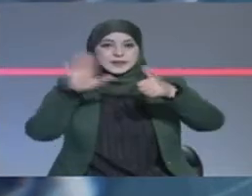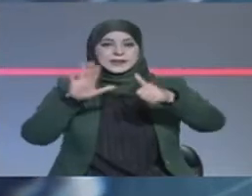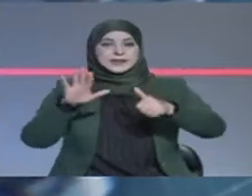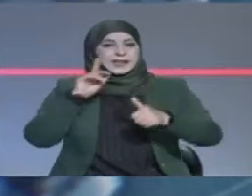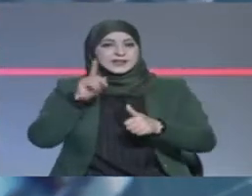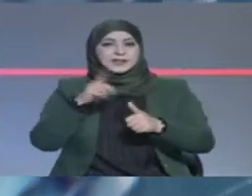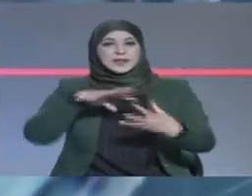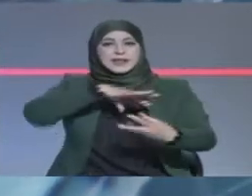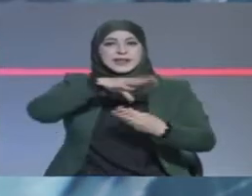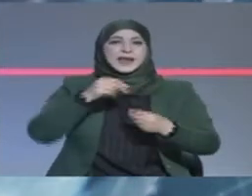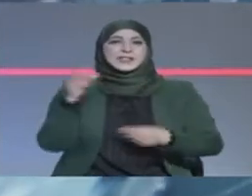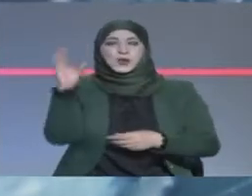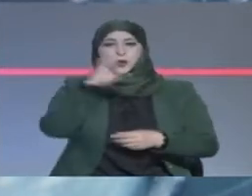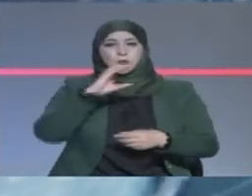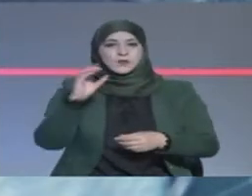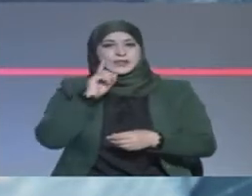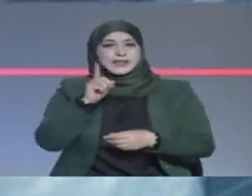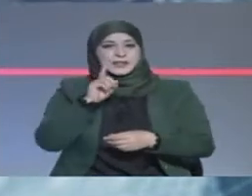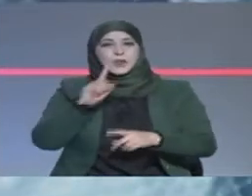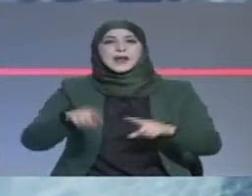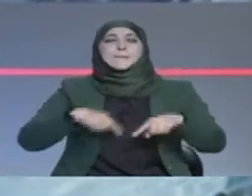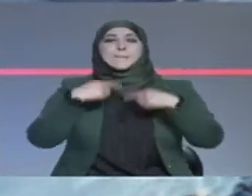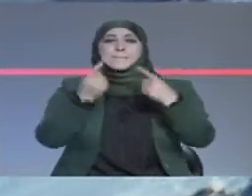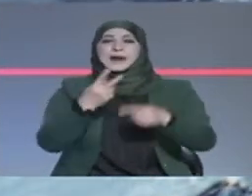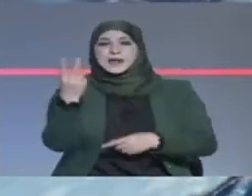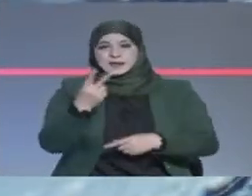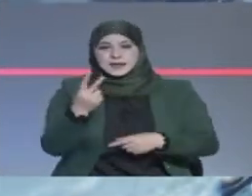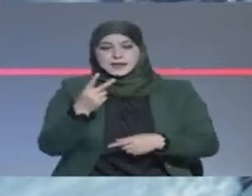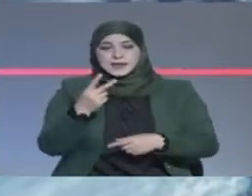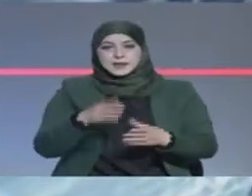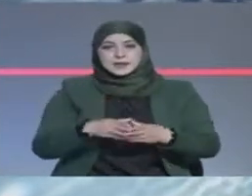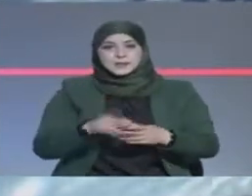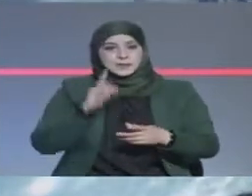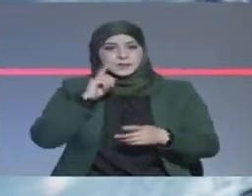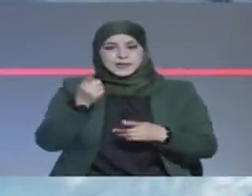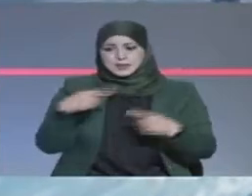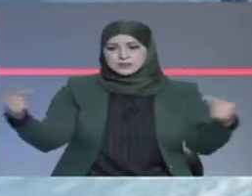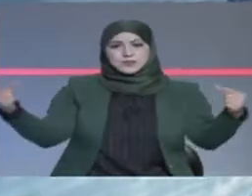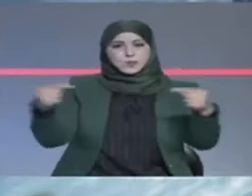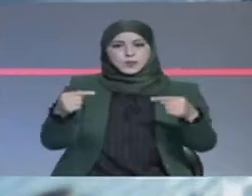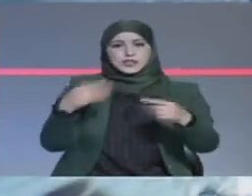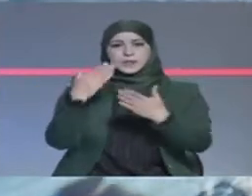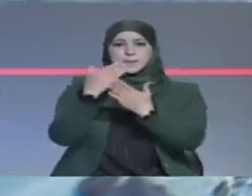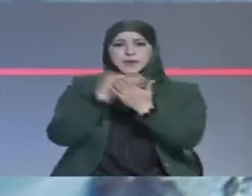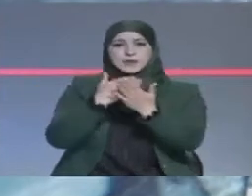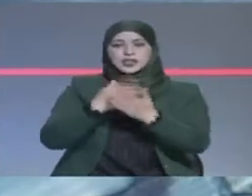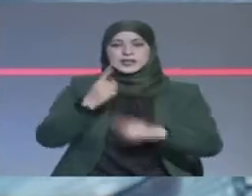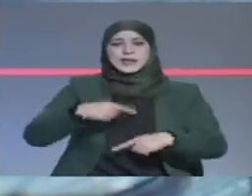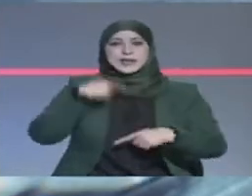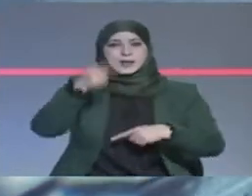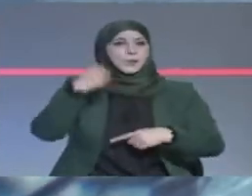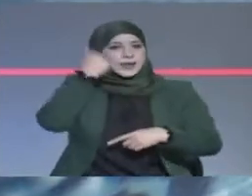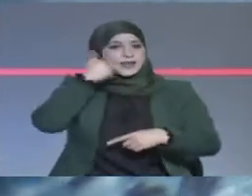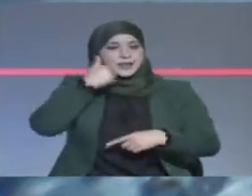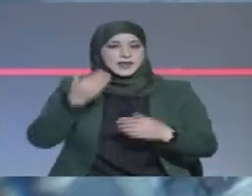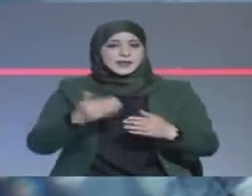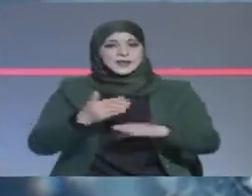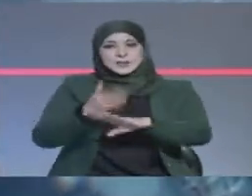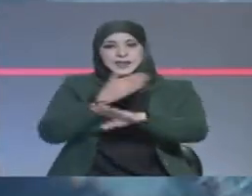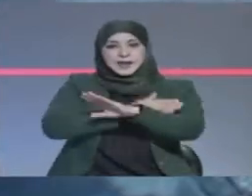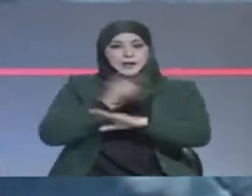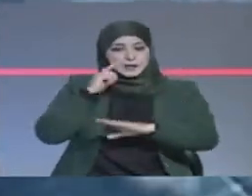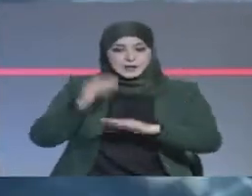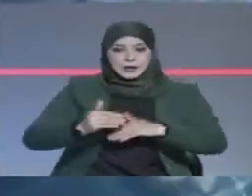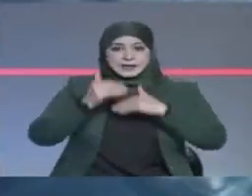كأس الكونفدرالية وذلك للمرة الثانية بعد أن كانت المواجهة مبرمجة لليوم الاثنين قبل أن